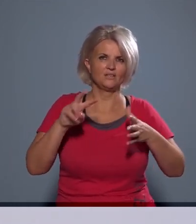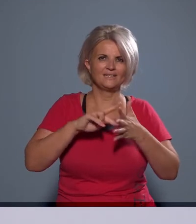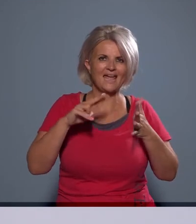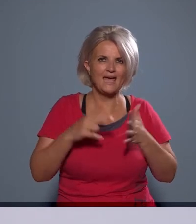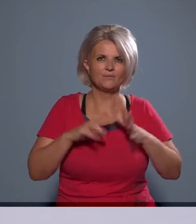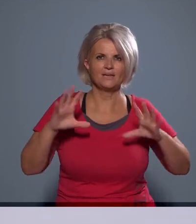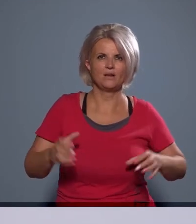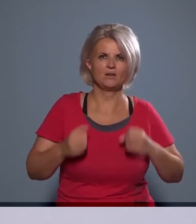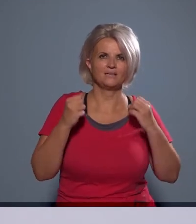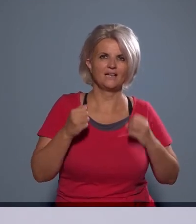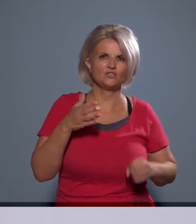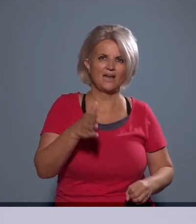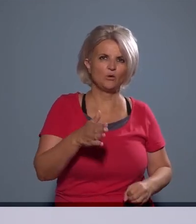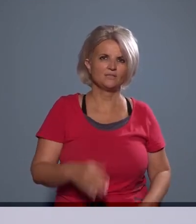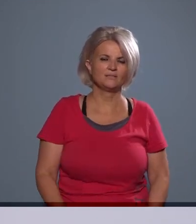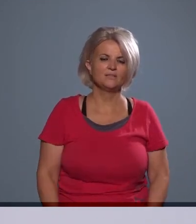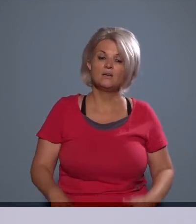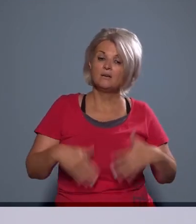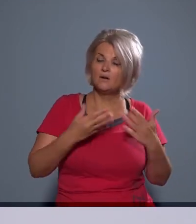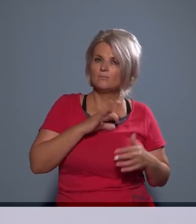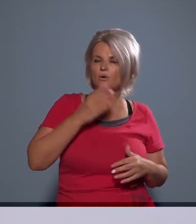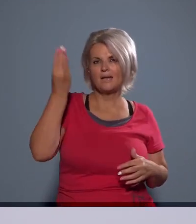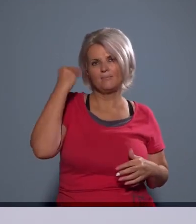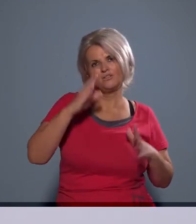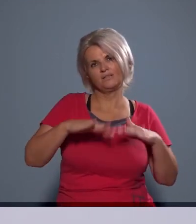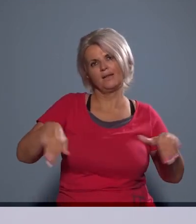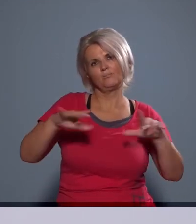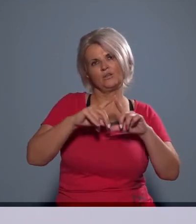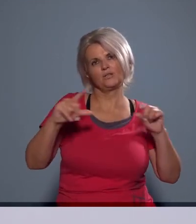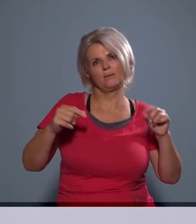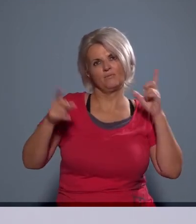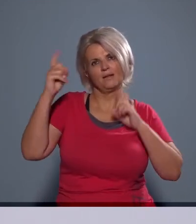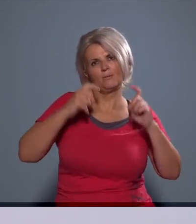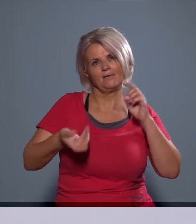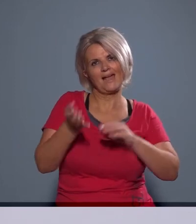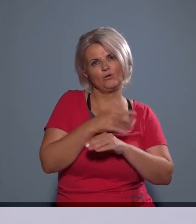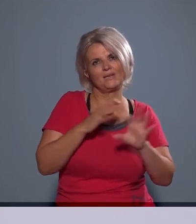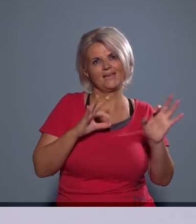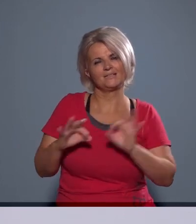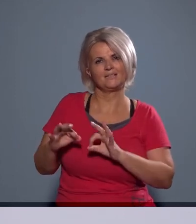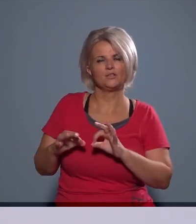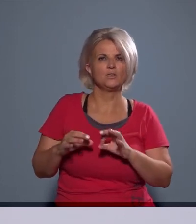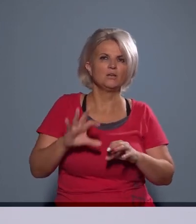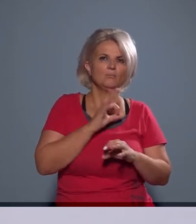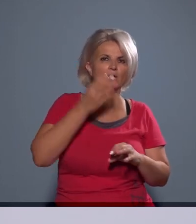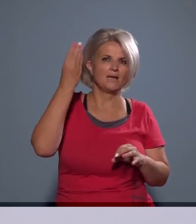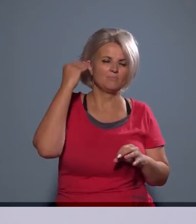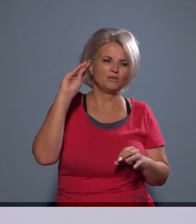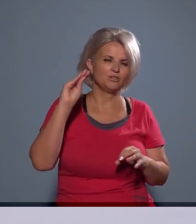kialakításához, vagy a polgármester településképi véleményének az előkészítése, amelyben a polgármester